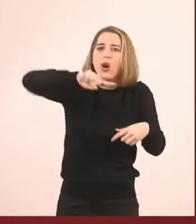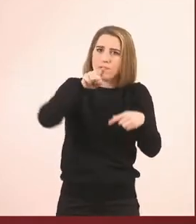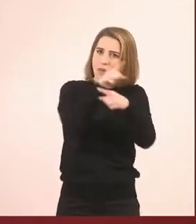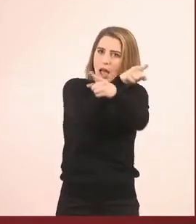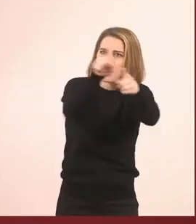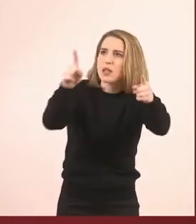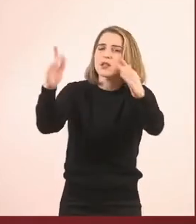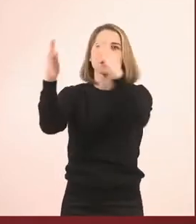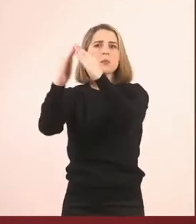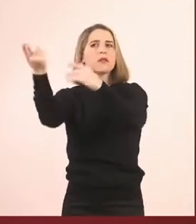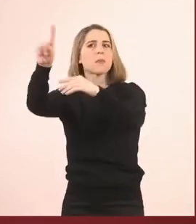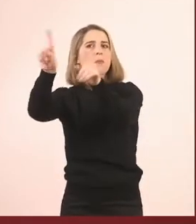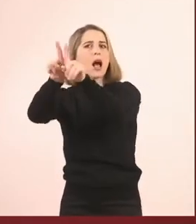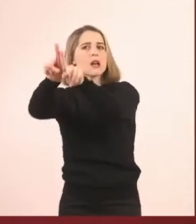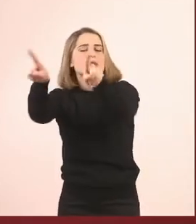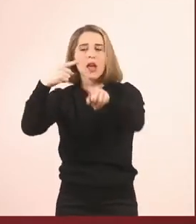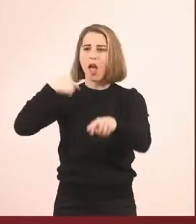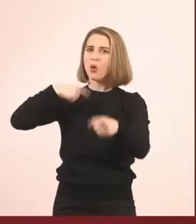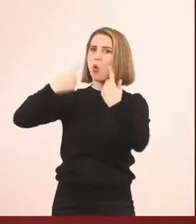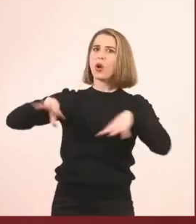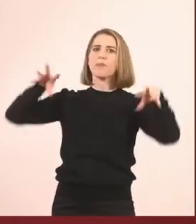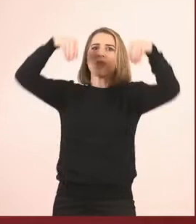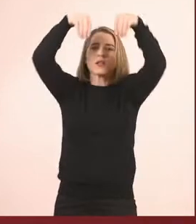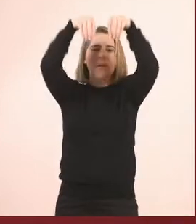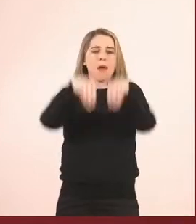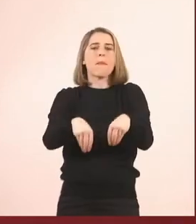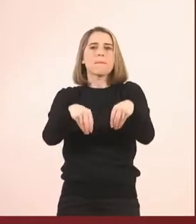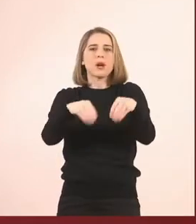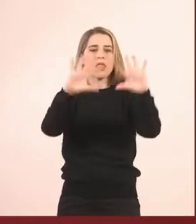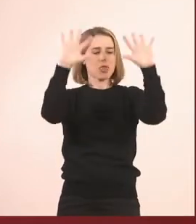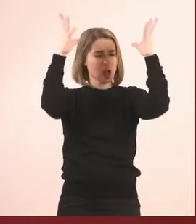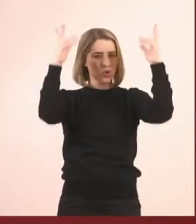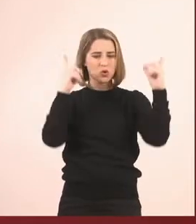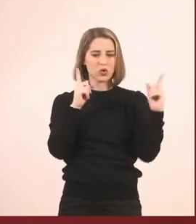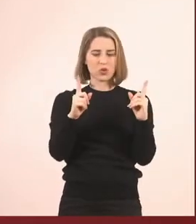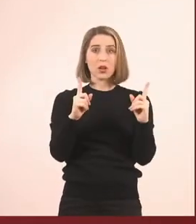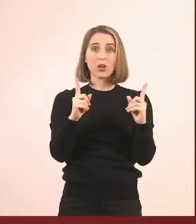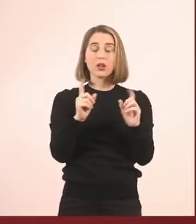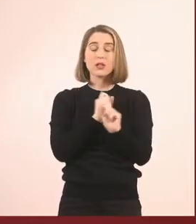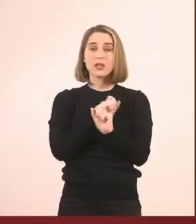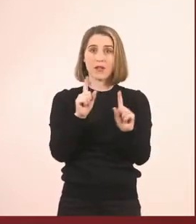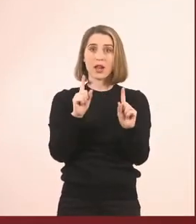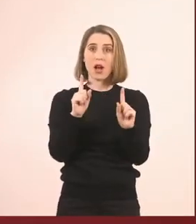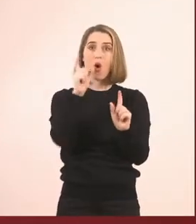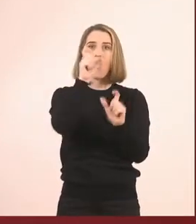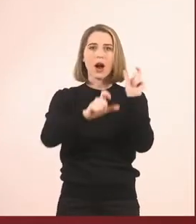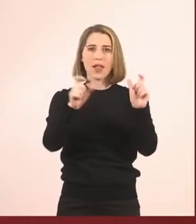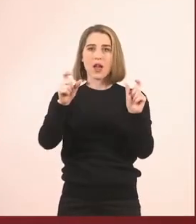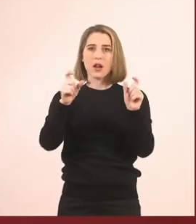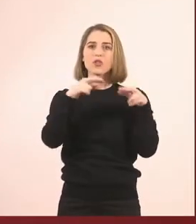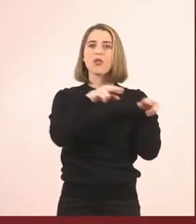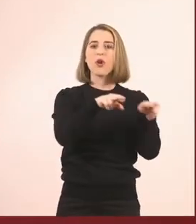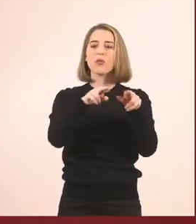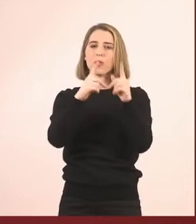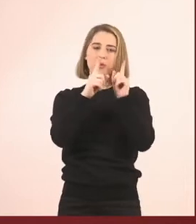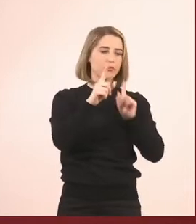Εσείς, εγώ, όσοι είναι γύρω σας. Και ξαφνικά παίρνουμε ο καθένας τον δρόμο. Ο καθένας στον δικό του δρόμο.